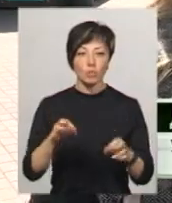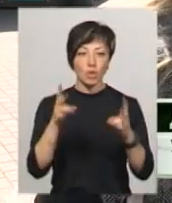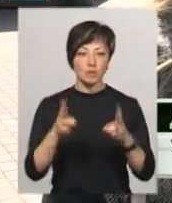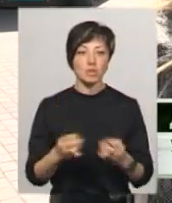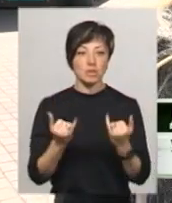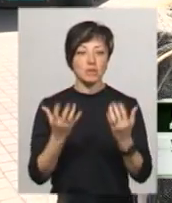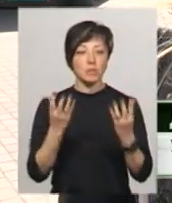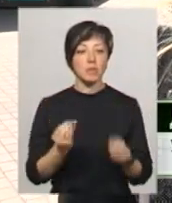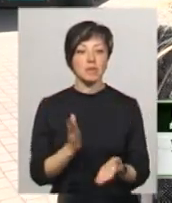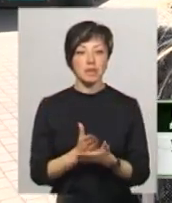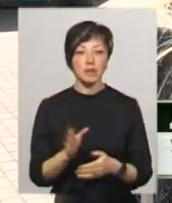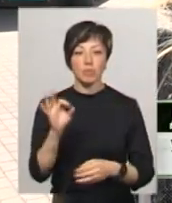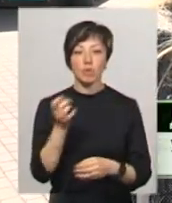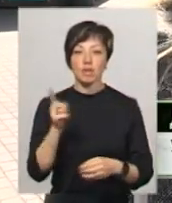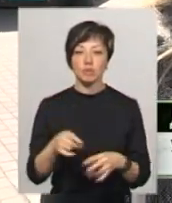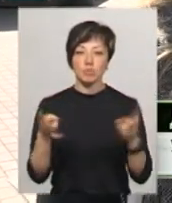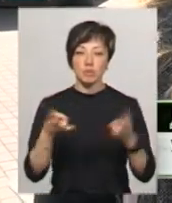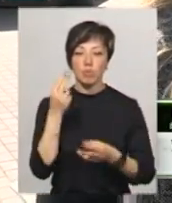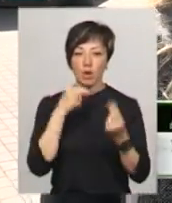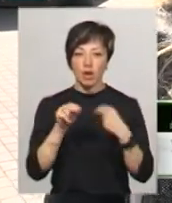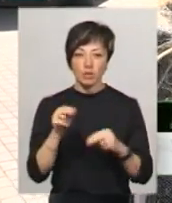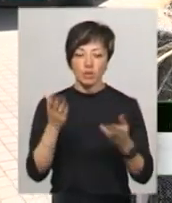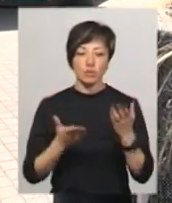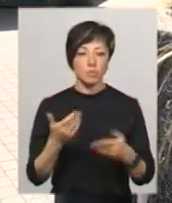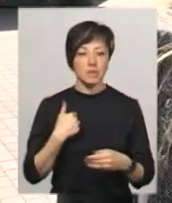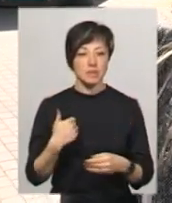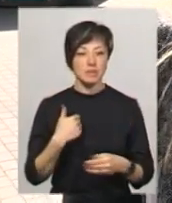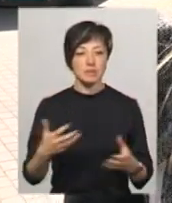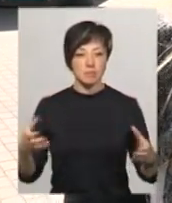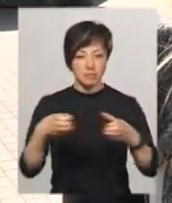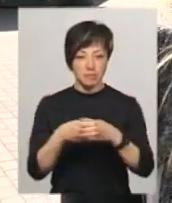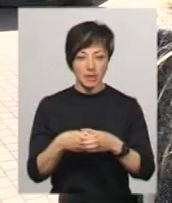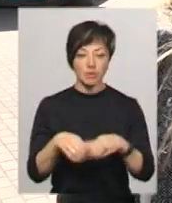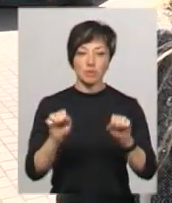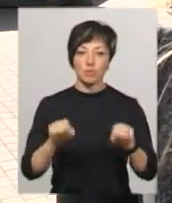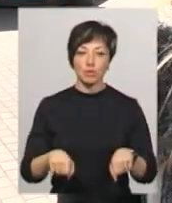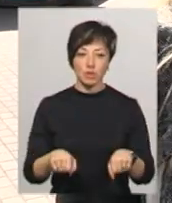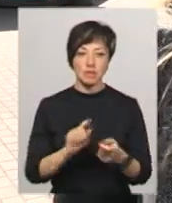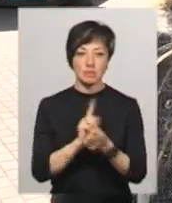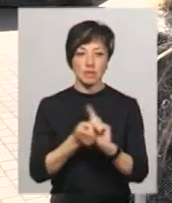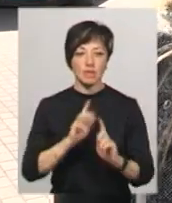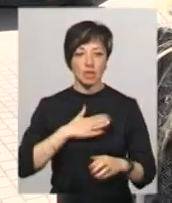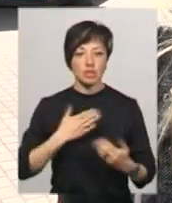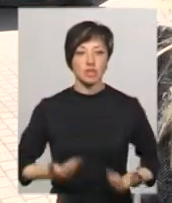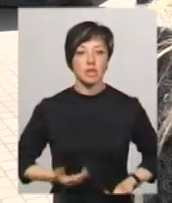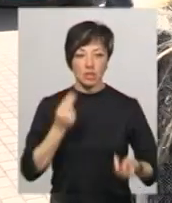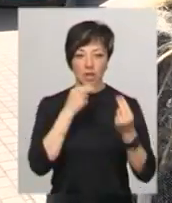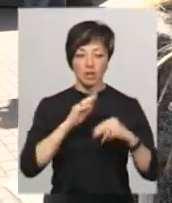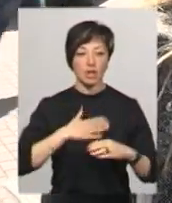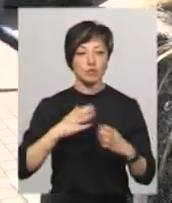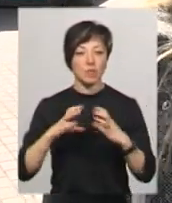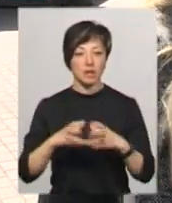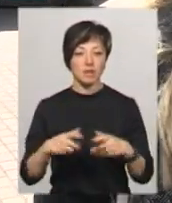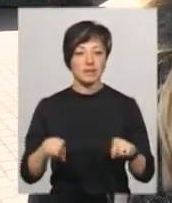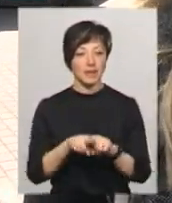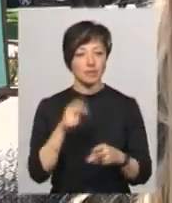є на даний момент, про те, що потрібно покращувати. Якщо ми зберемо всього ртом, то ми зможемо змінити наше життя на краще, нашу планету